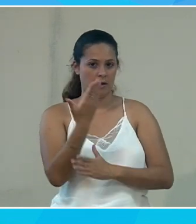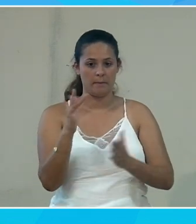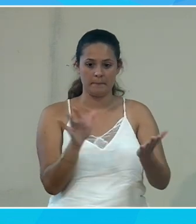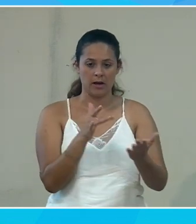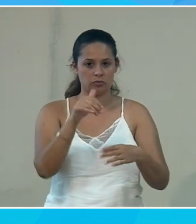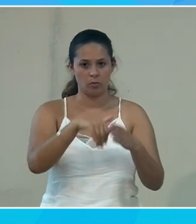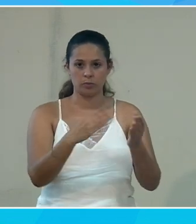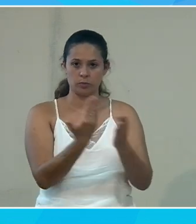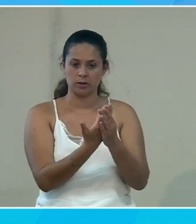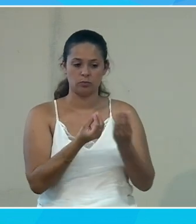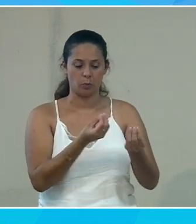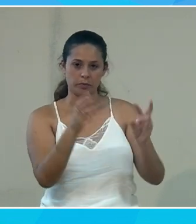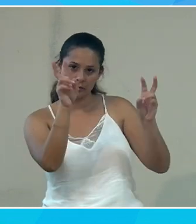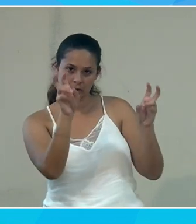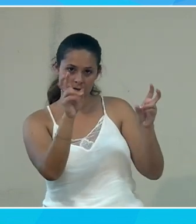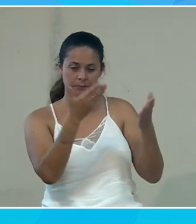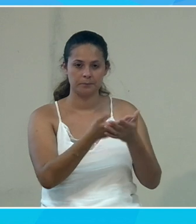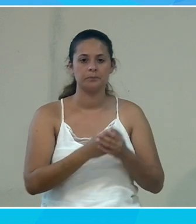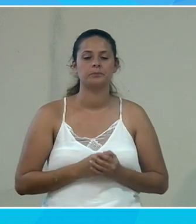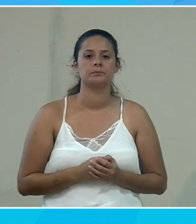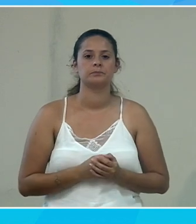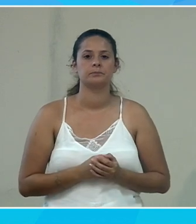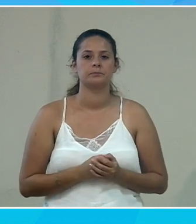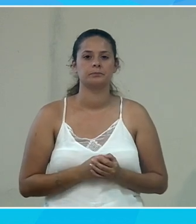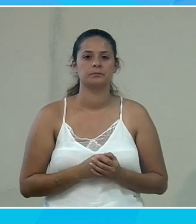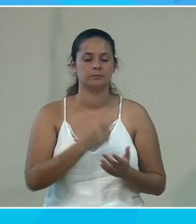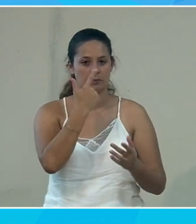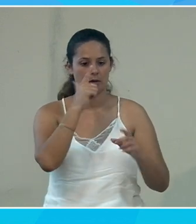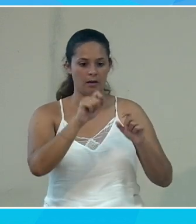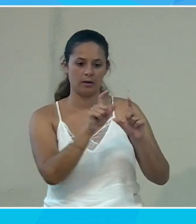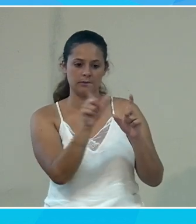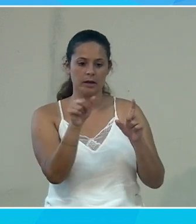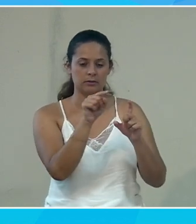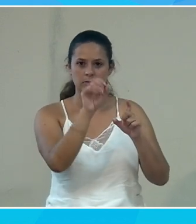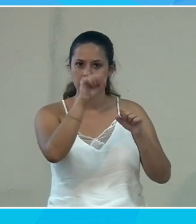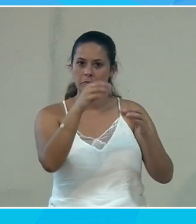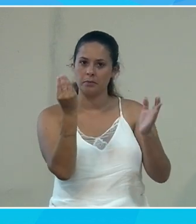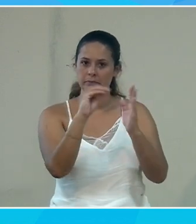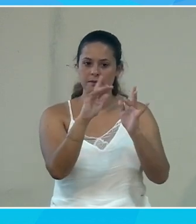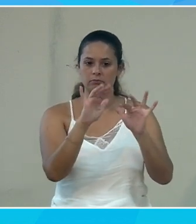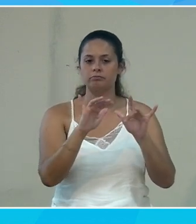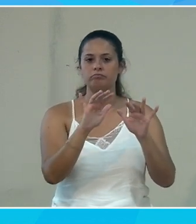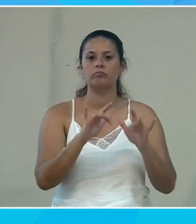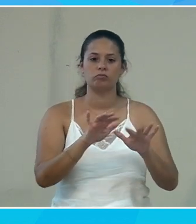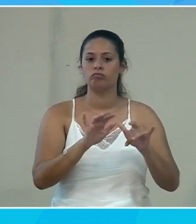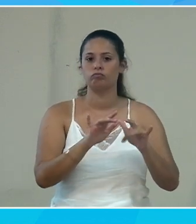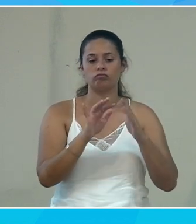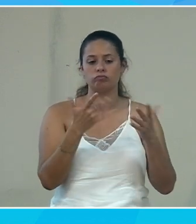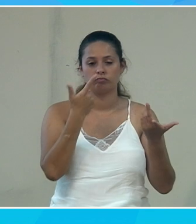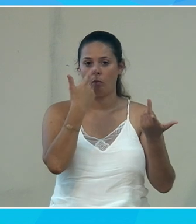dossier je vais lui donner un titre et derrière j'ai un espace dans lequel je vais pouvoir prendre des notes n'importe où je vais pouvoir